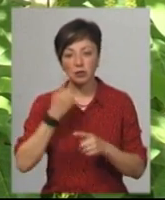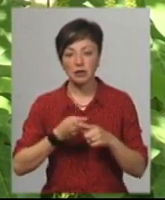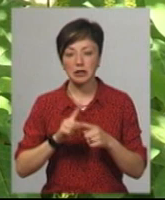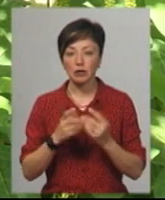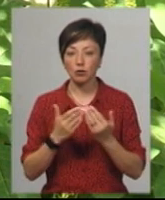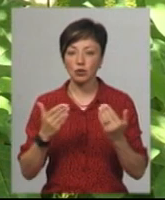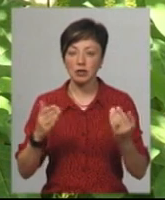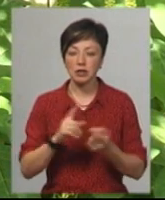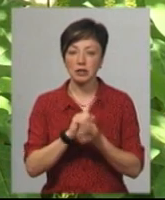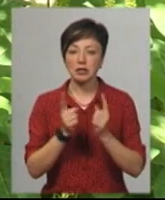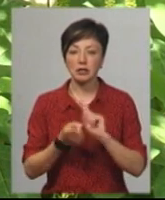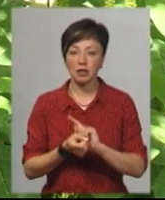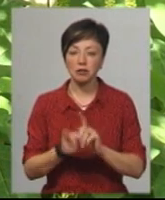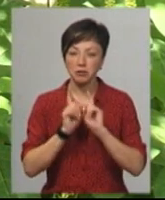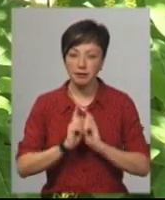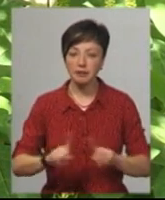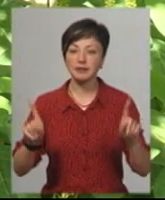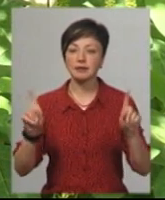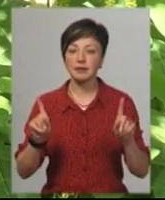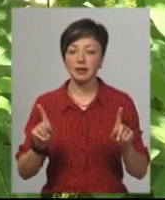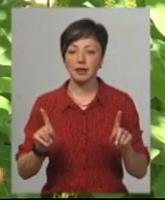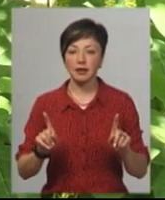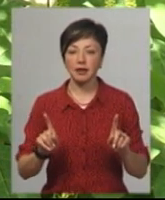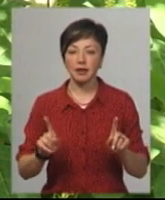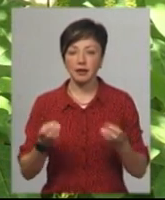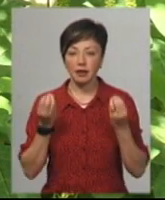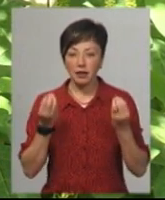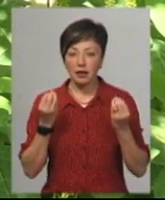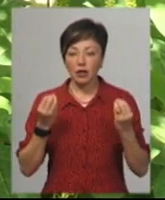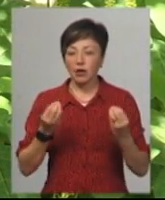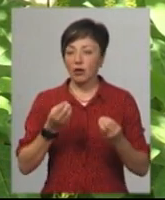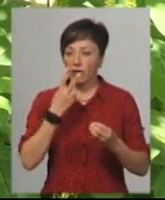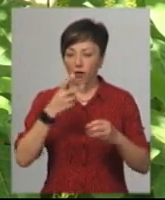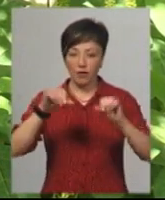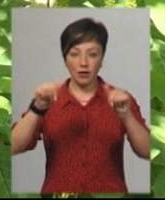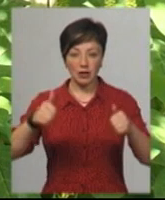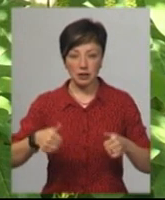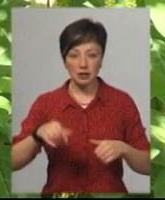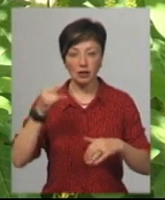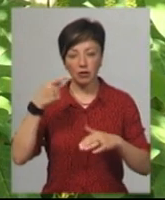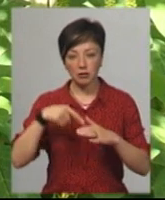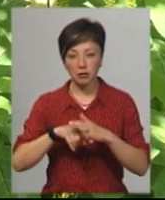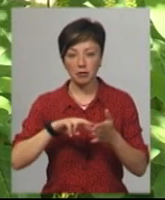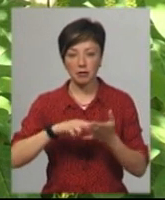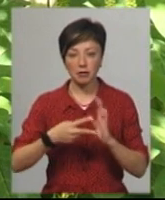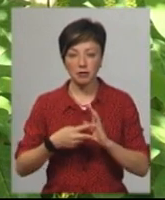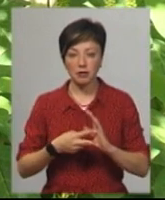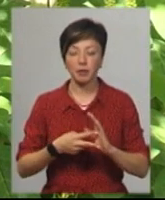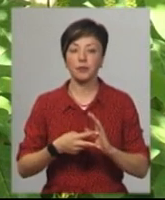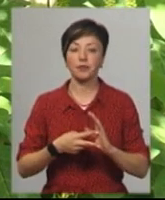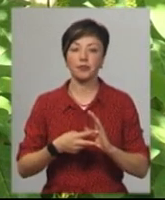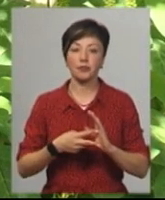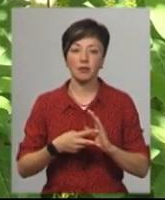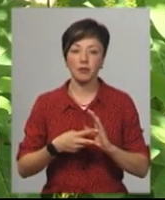музей стане одною з родзинок, бо навіть як його зовнішній вигляд, так і концепція, яку ми передбачаємо всередині.